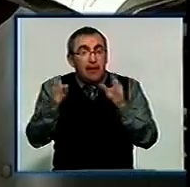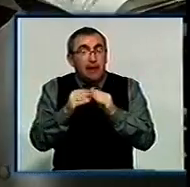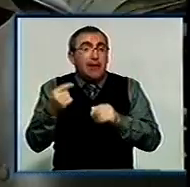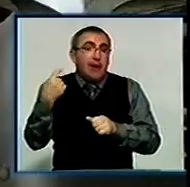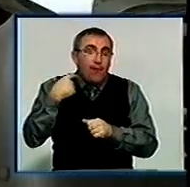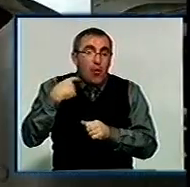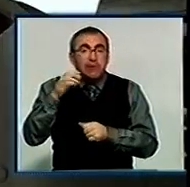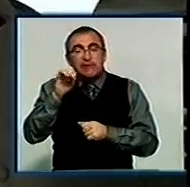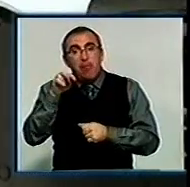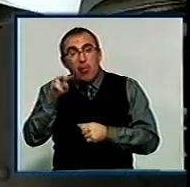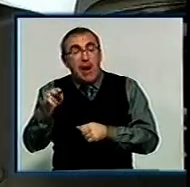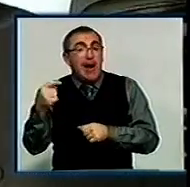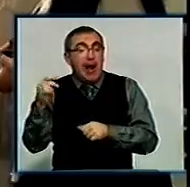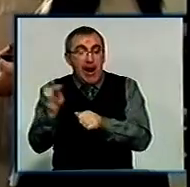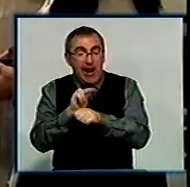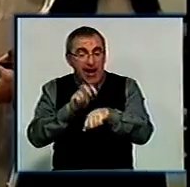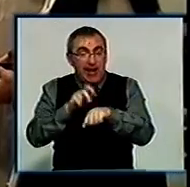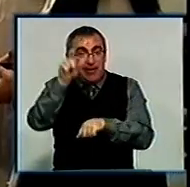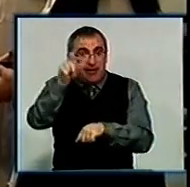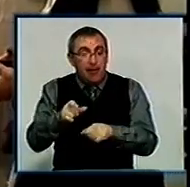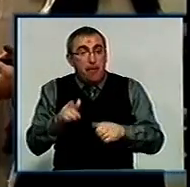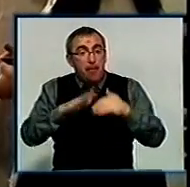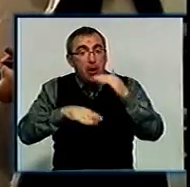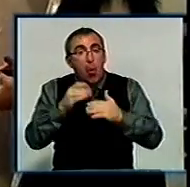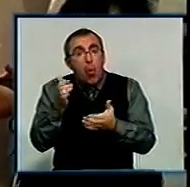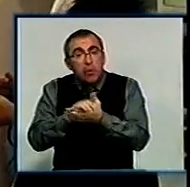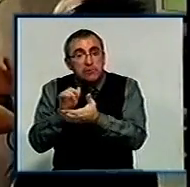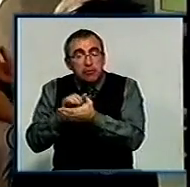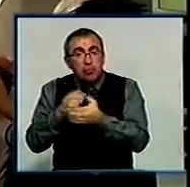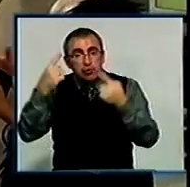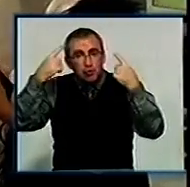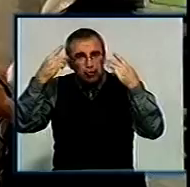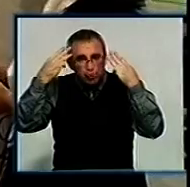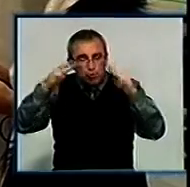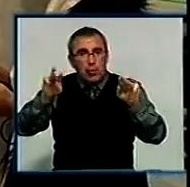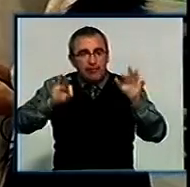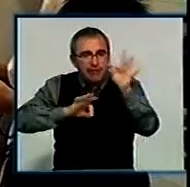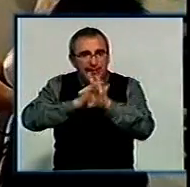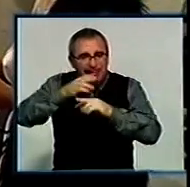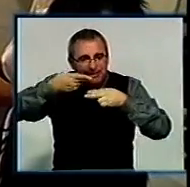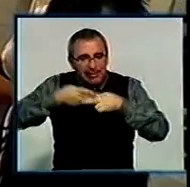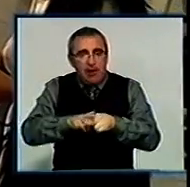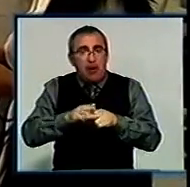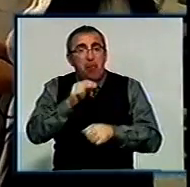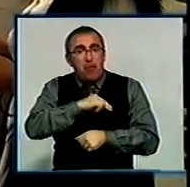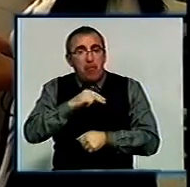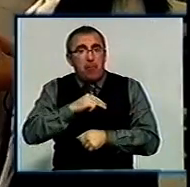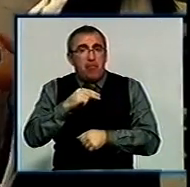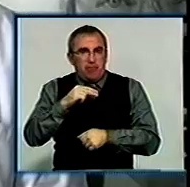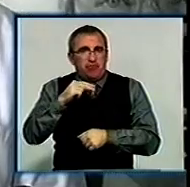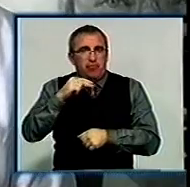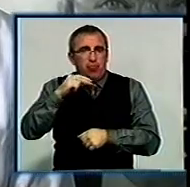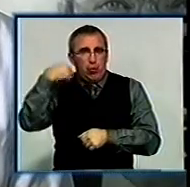та Стамбулу. Для лікарів Кіровоградщини це можливість на практиці ознайомитися з сучасними медичними технологіями, за якими працюють провідні медики